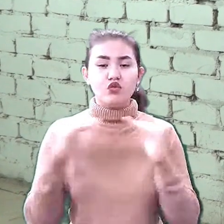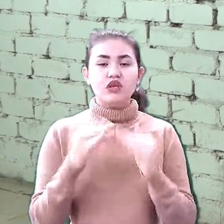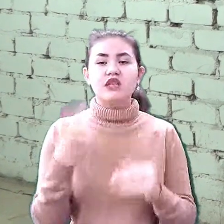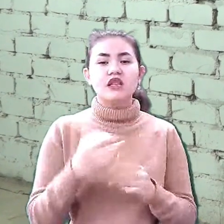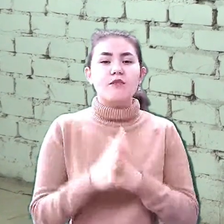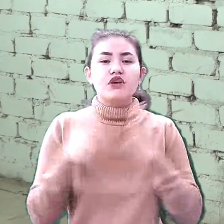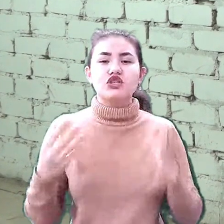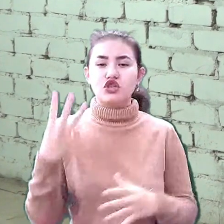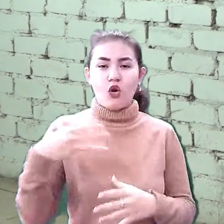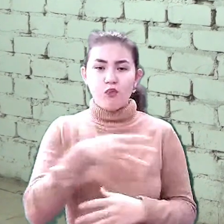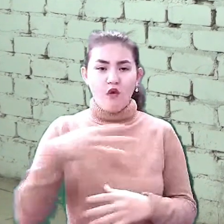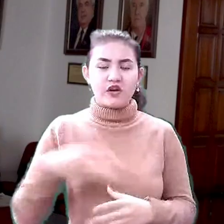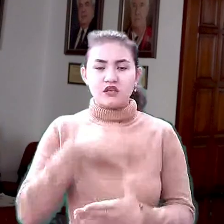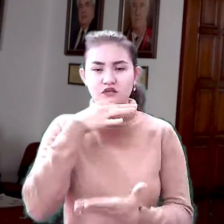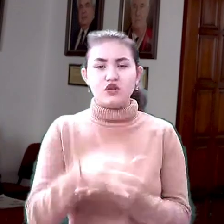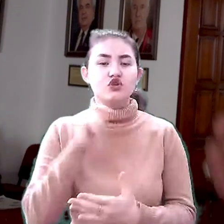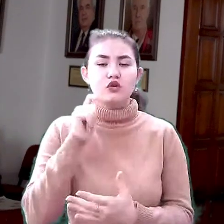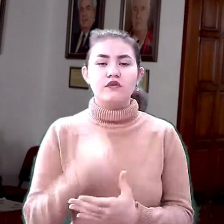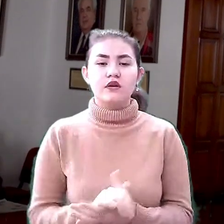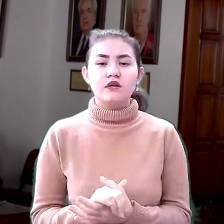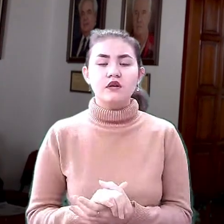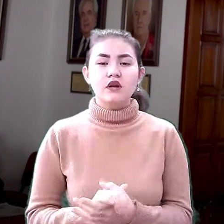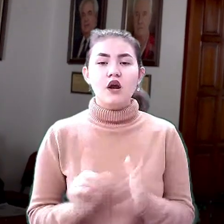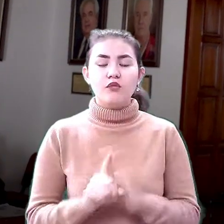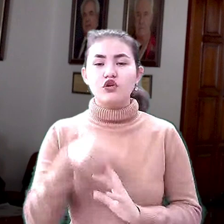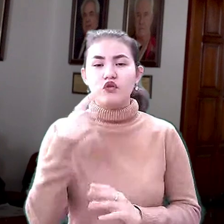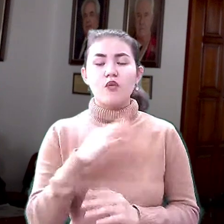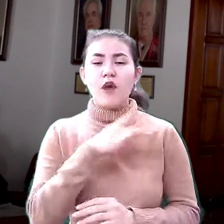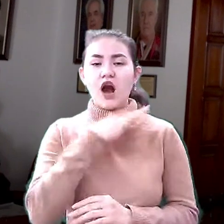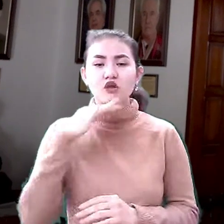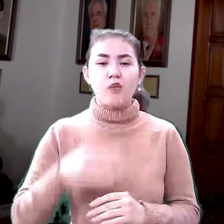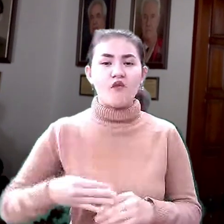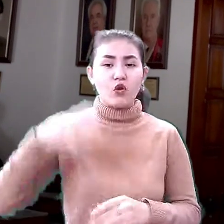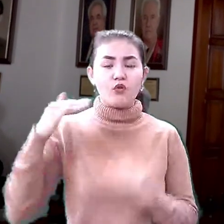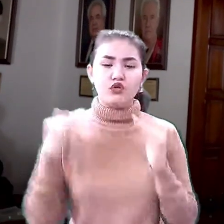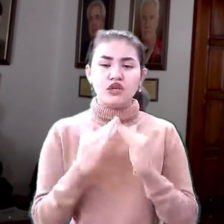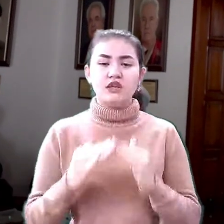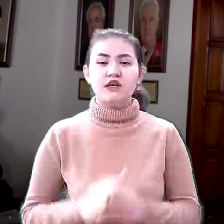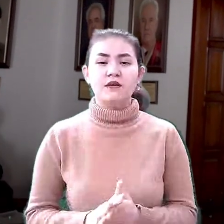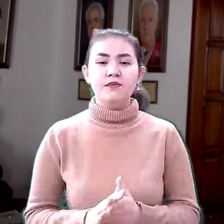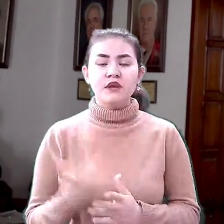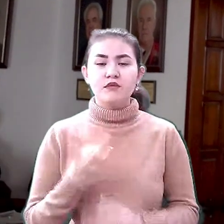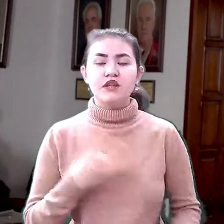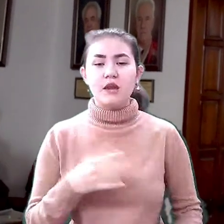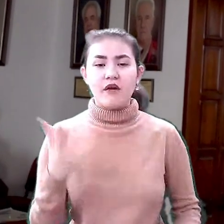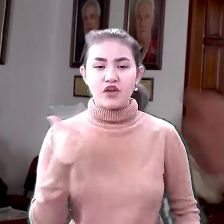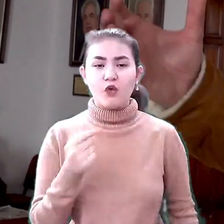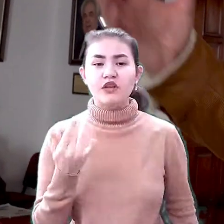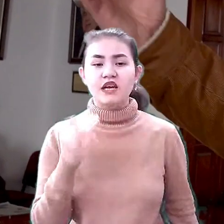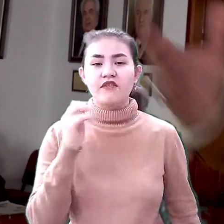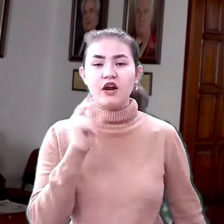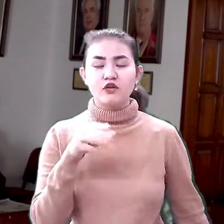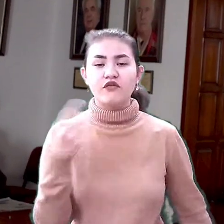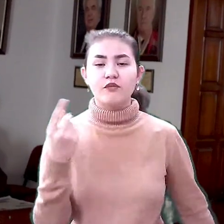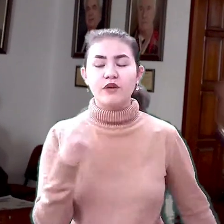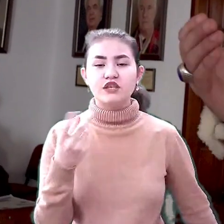поверхів, додає чоловік. Якщо ми говоримо про багатоповерхові будинки, як мінімум треба врахувати декілька факторів. По-перше, повинен